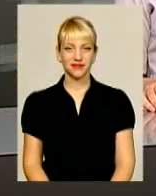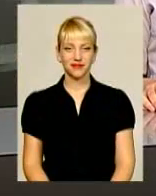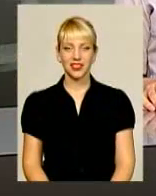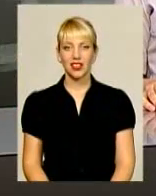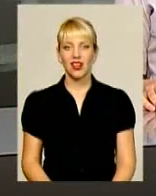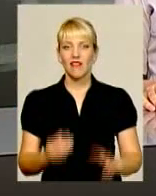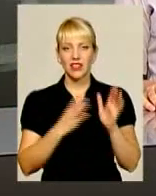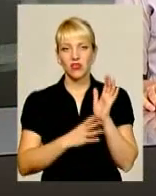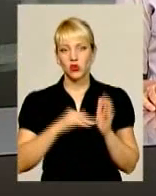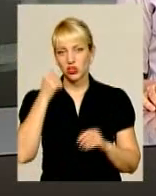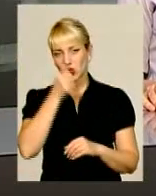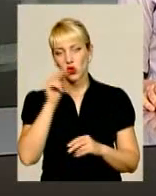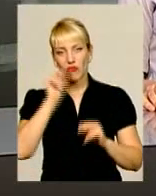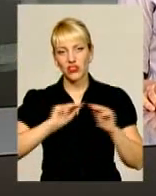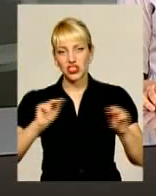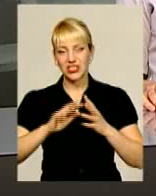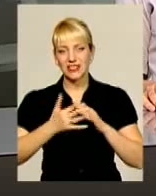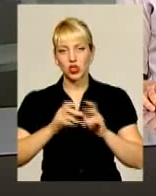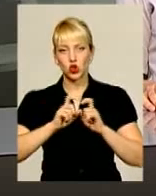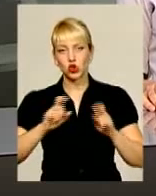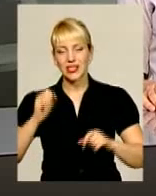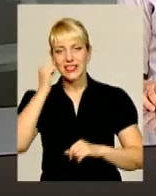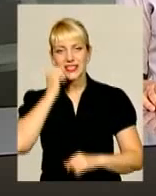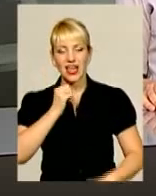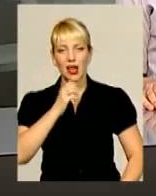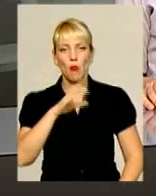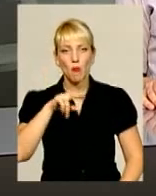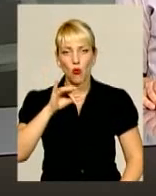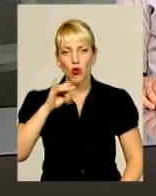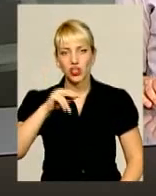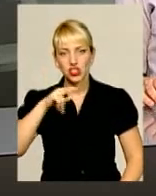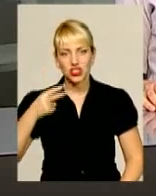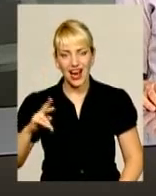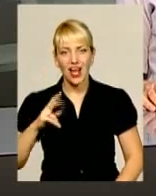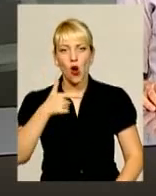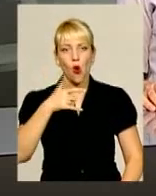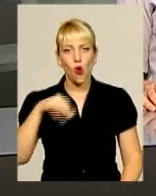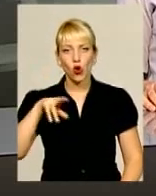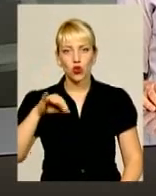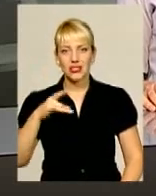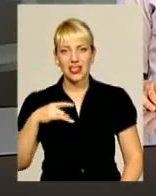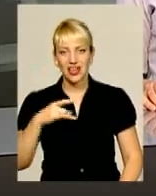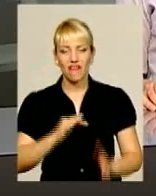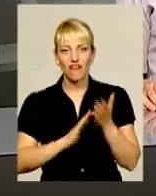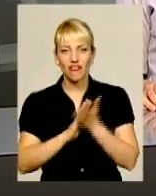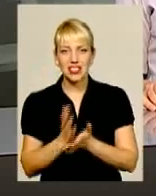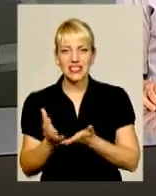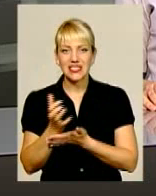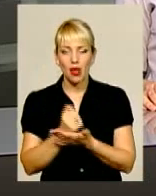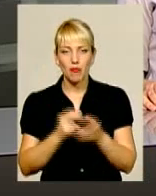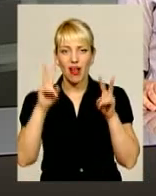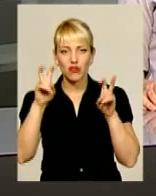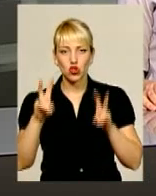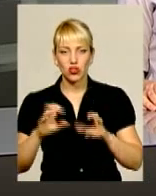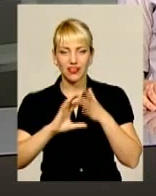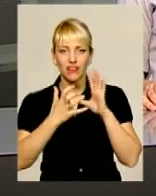У 90-х роках учитель сільської школи Старого Поріччя Городоцького району виростив та зібрав урожай сортів винограду,